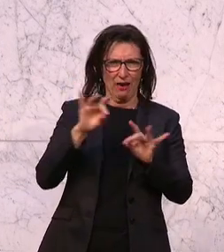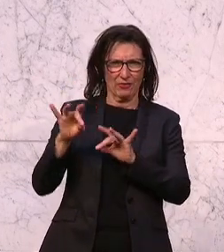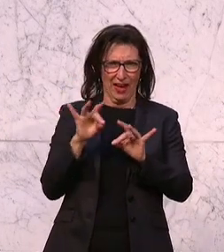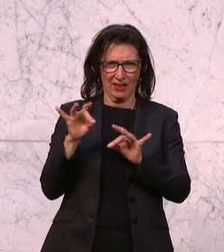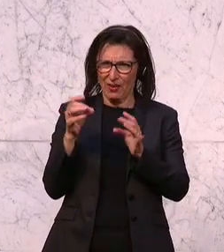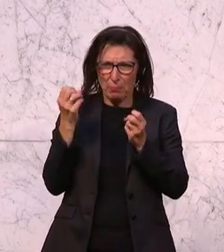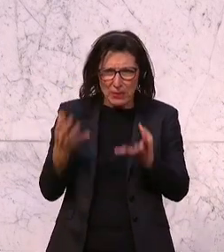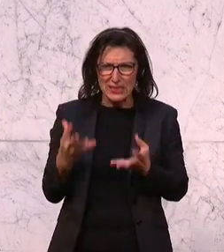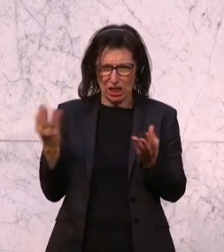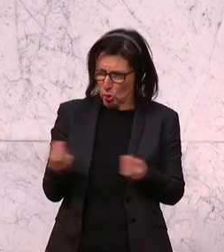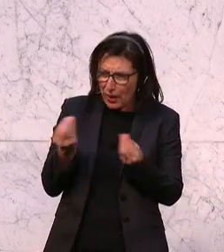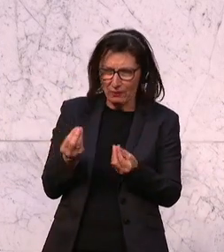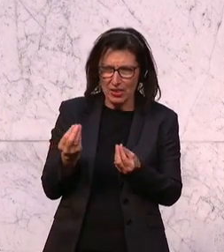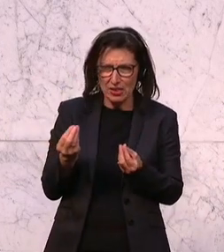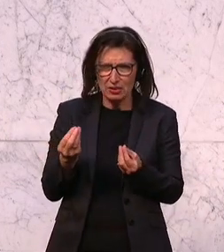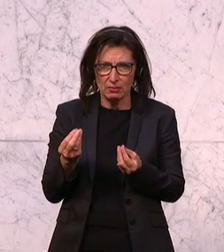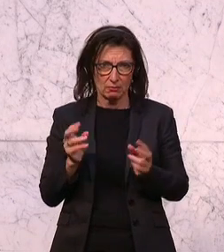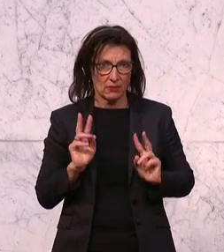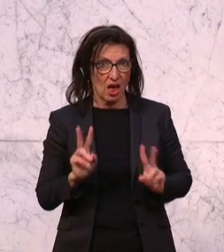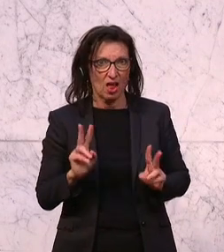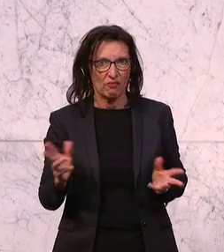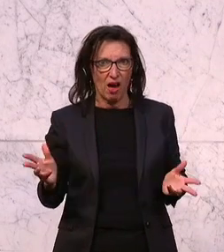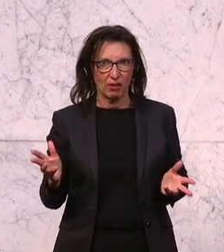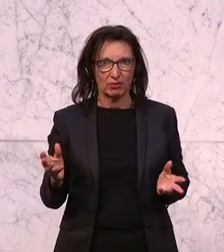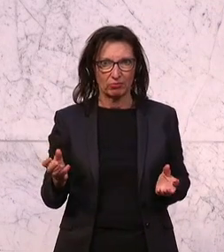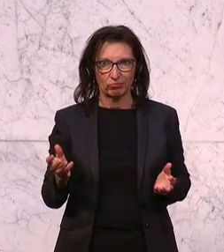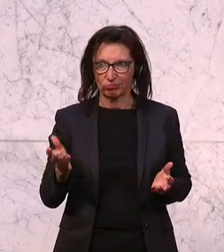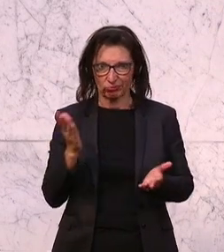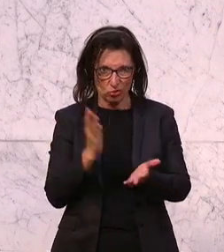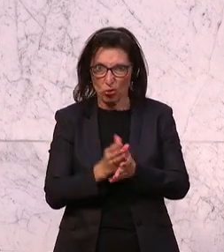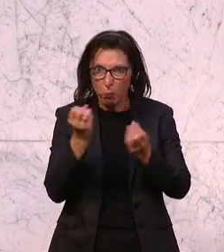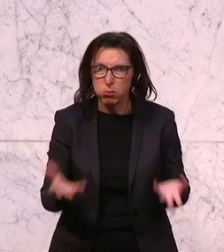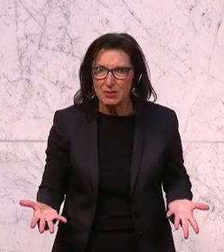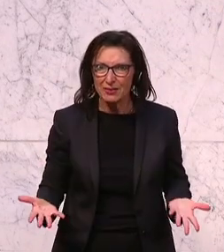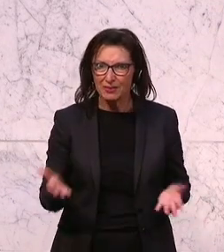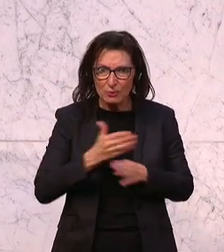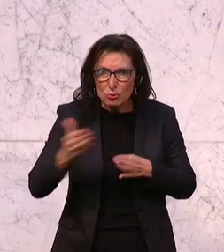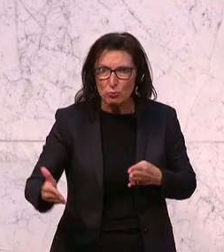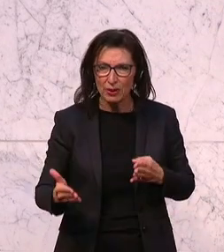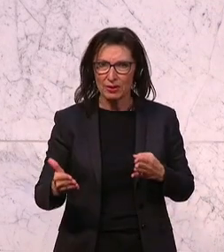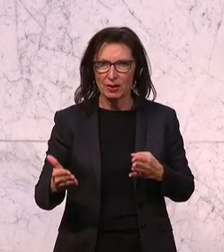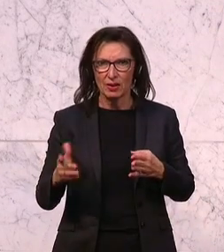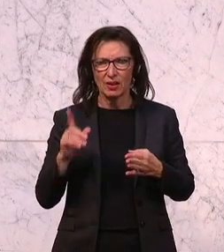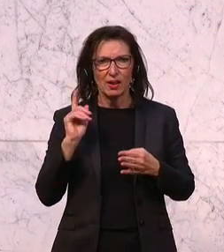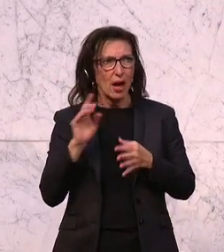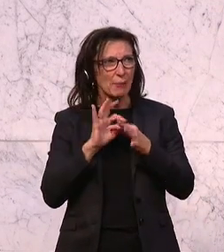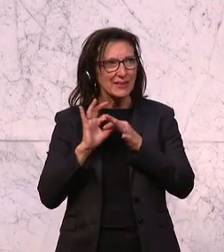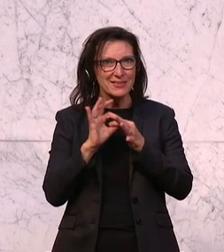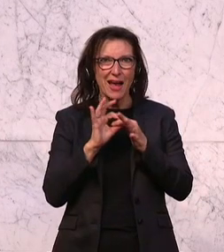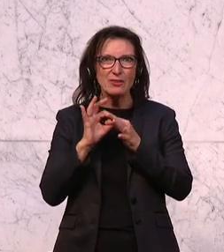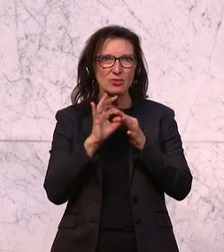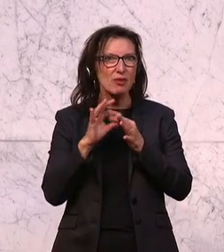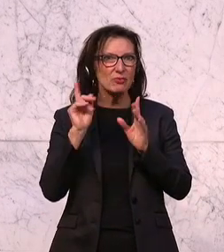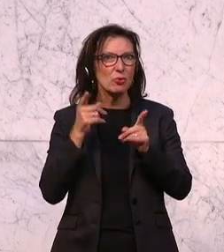begangen wurden, es ja im Grunde genommen schon viel zu spät ist. Denn das Ziel einer Gesellschaft muss es sein, dass kein Kind